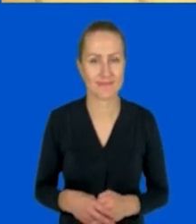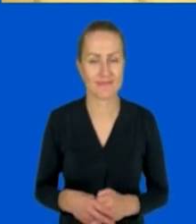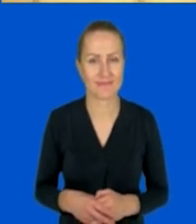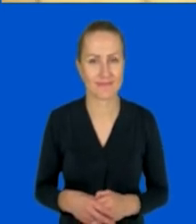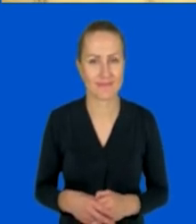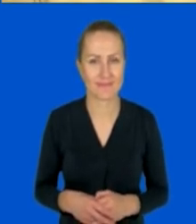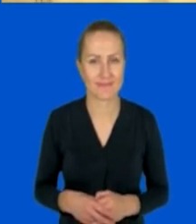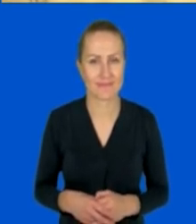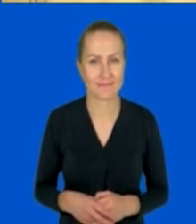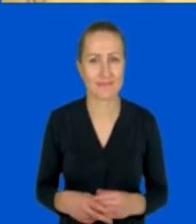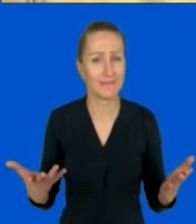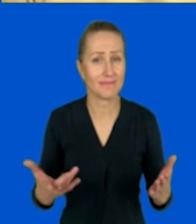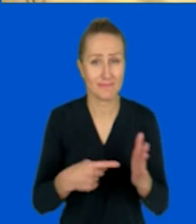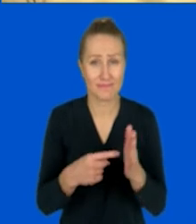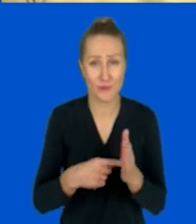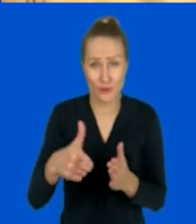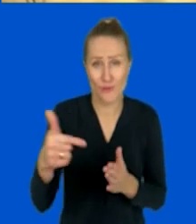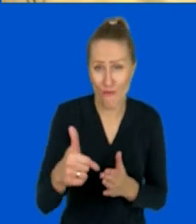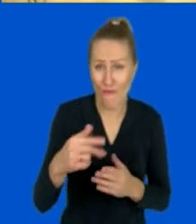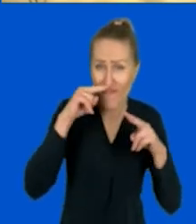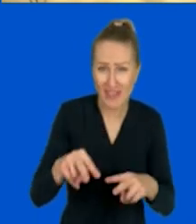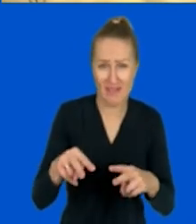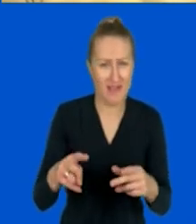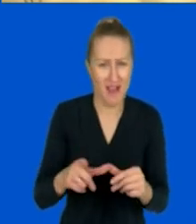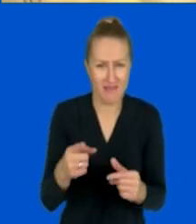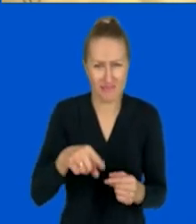No właśnie, bo powinno być o mnie widać, a nie widać, słuchajcie.